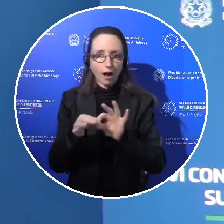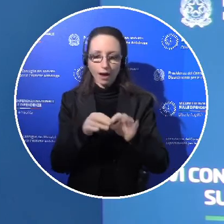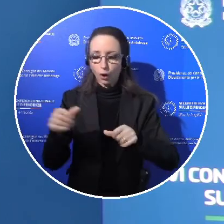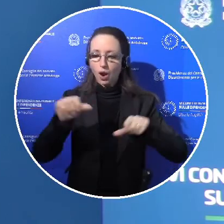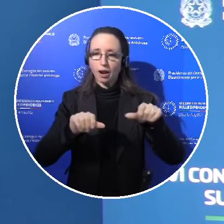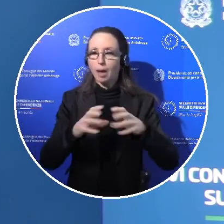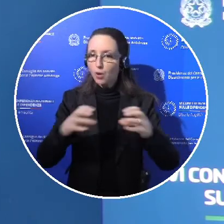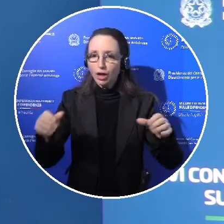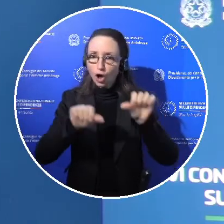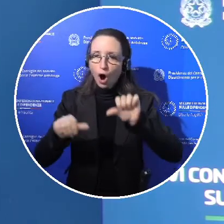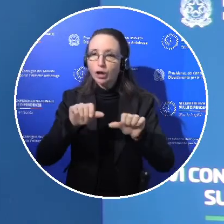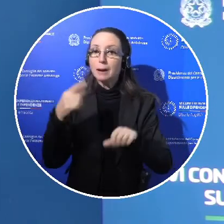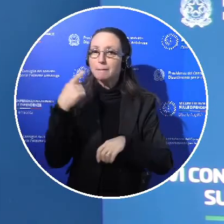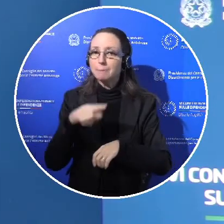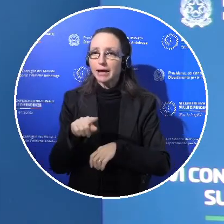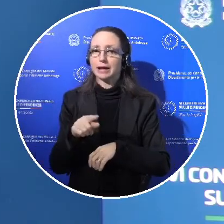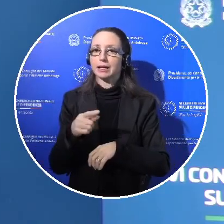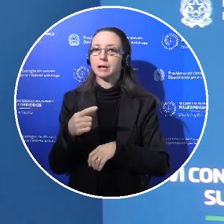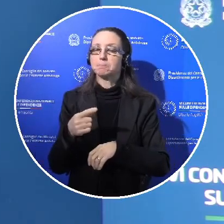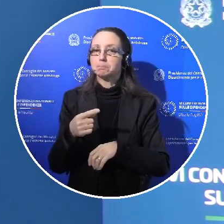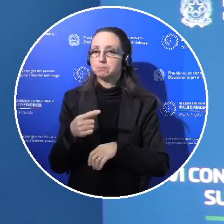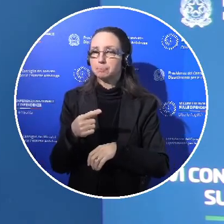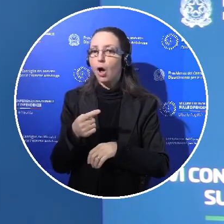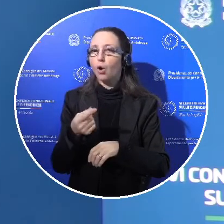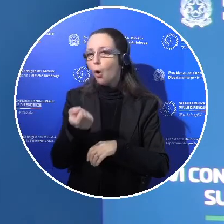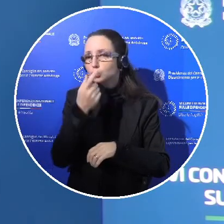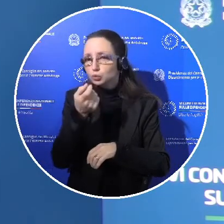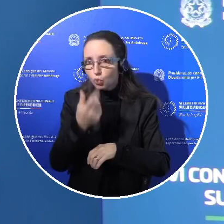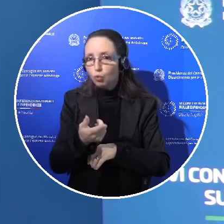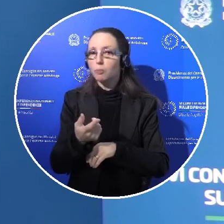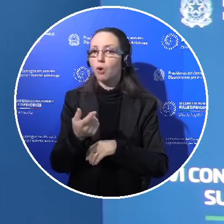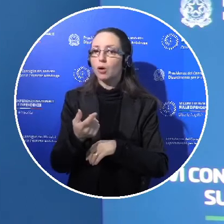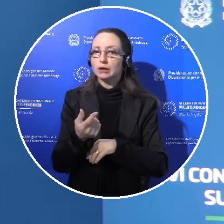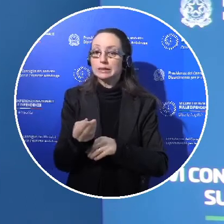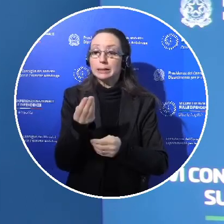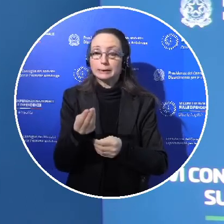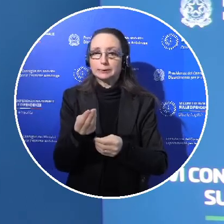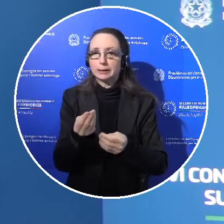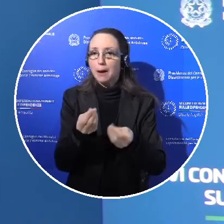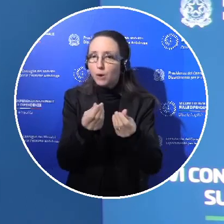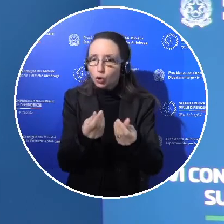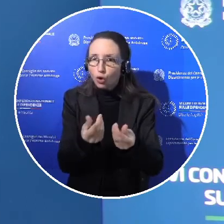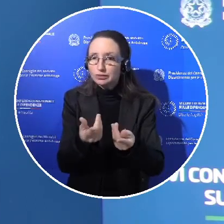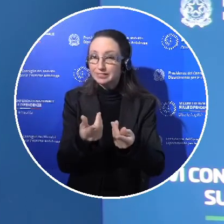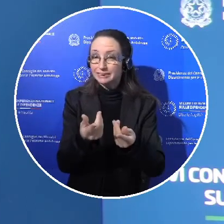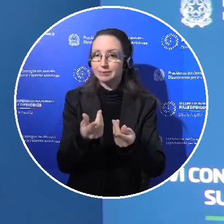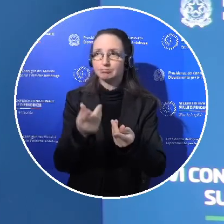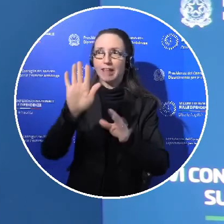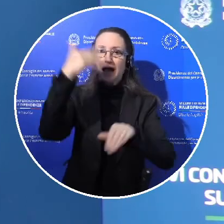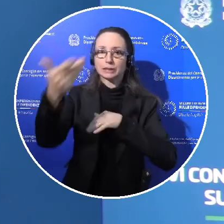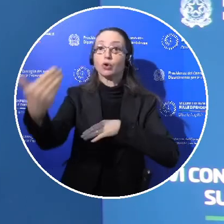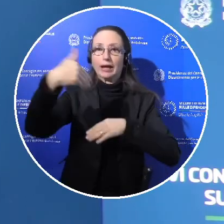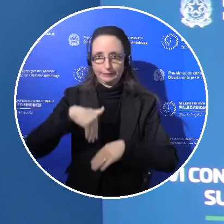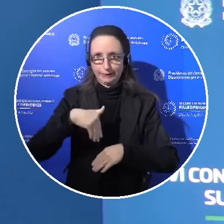controllo ex post dell'immissione e in consumo di questi prodotti che vengono importati dall'estero, soprattutto anche di